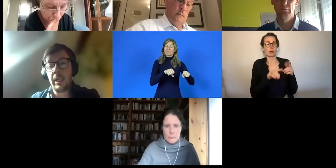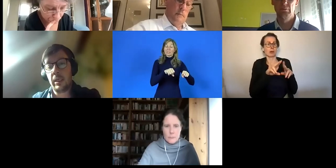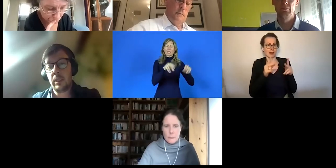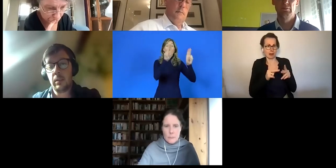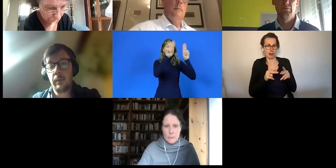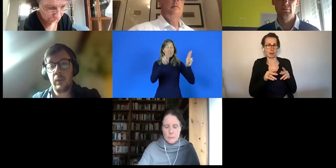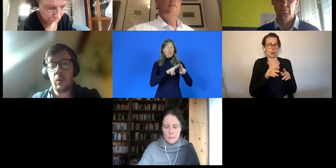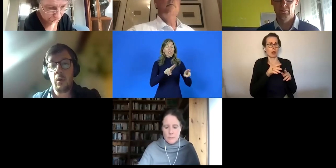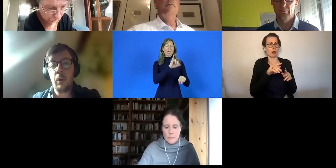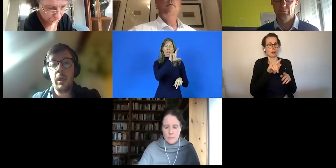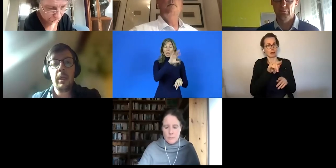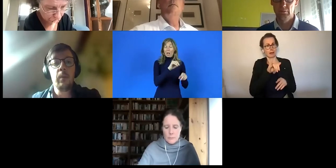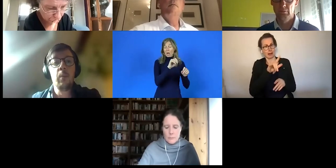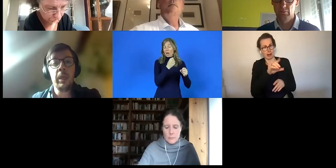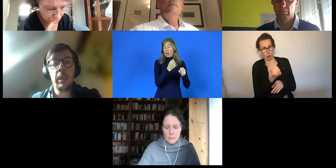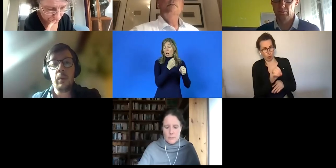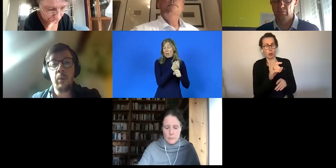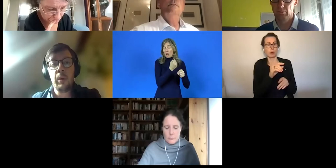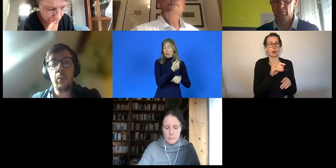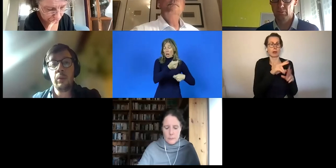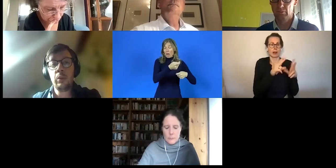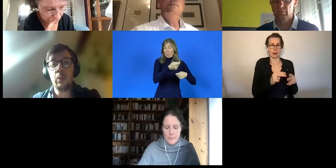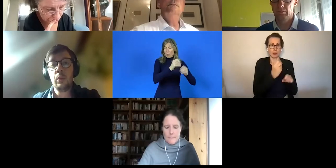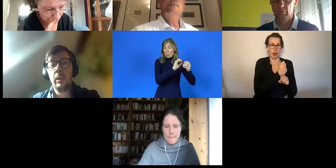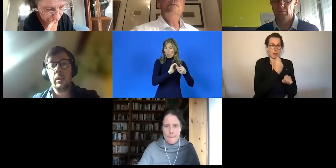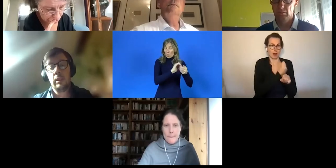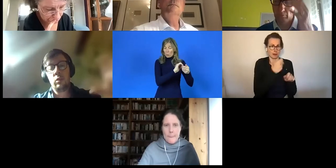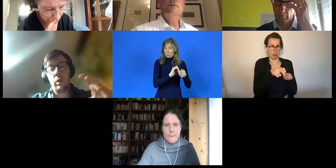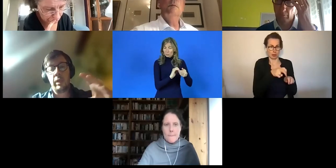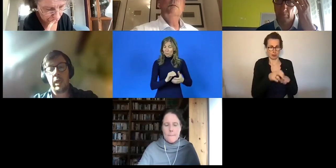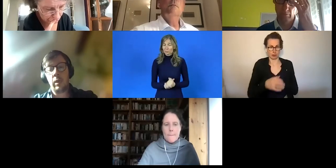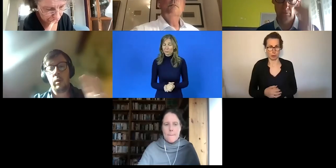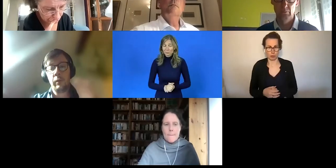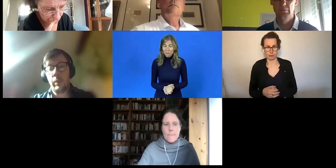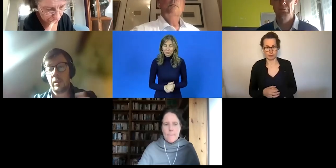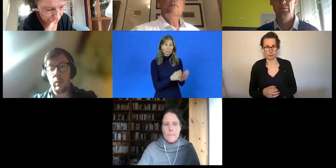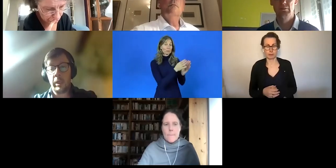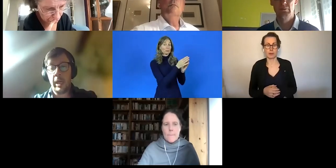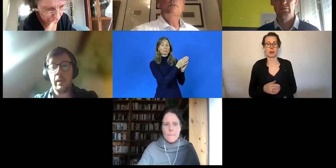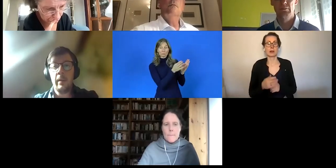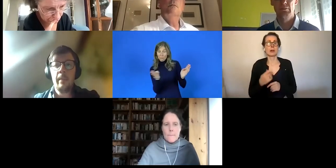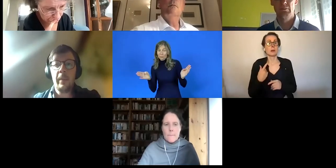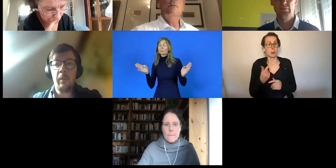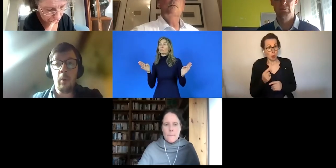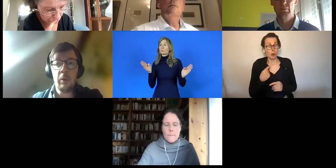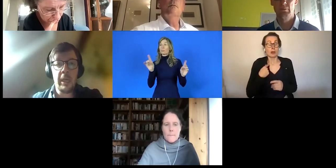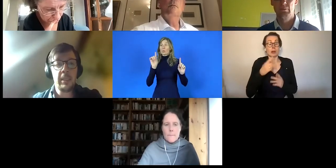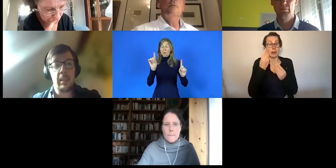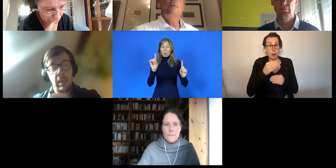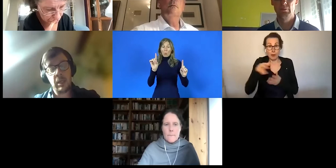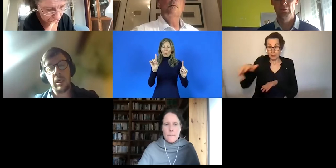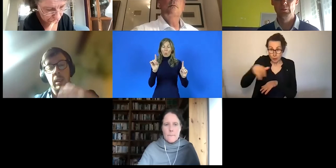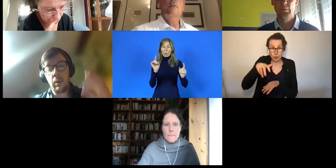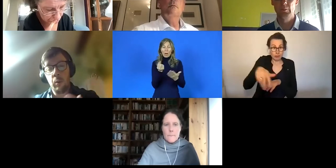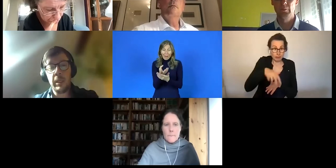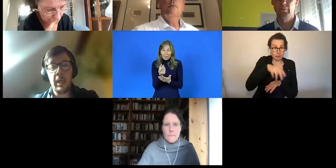und der nationalen und der internationalen Arbeitsorganisation jeweils. Also wir